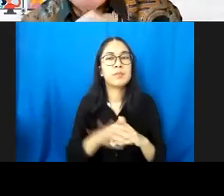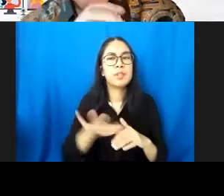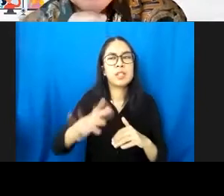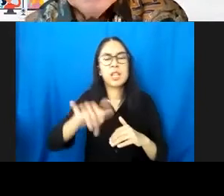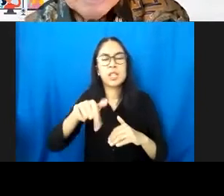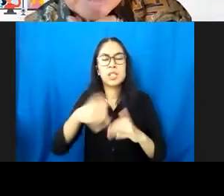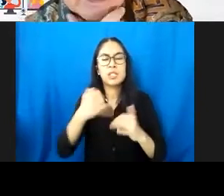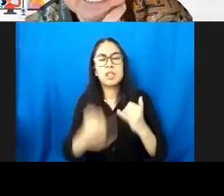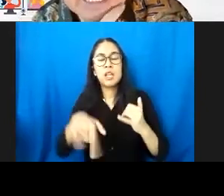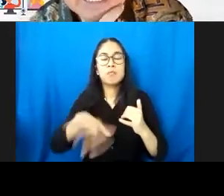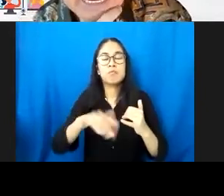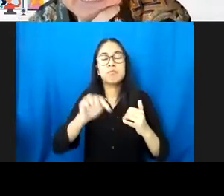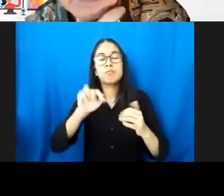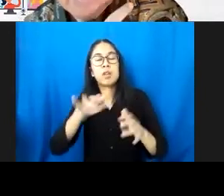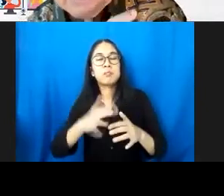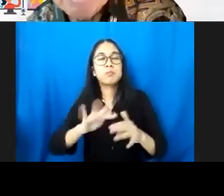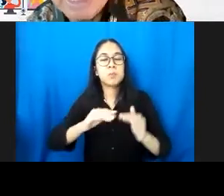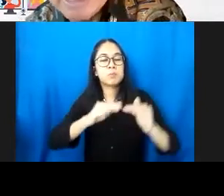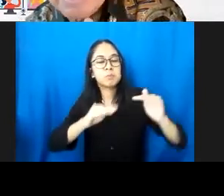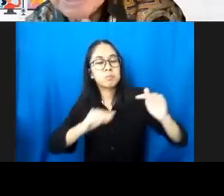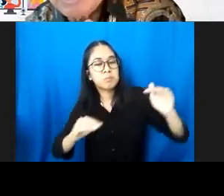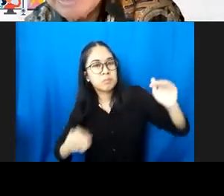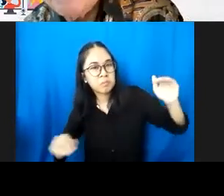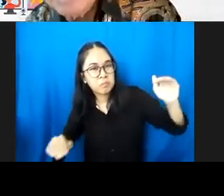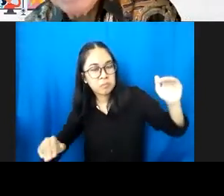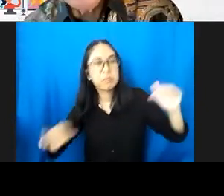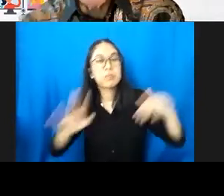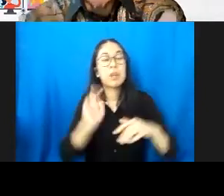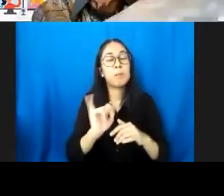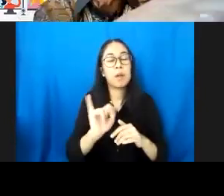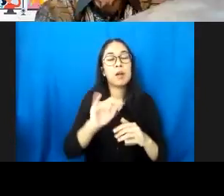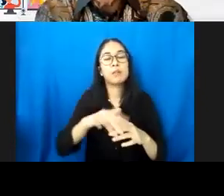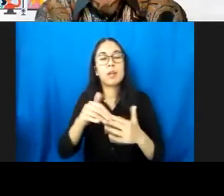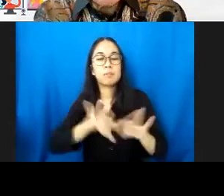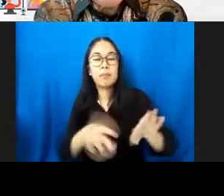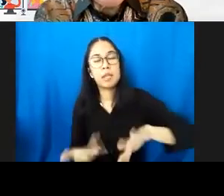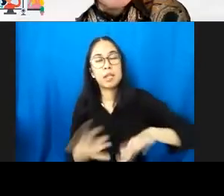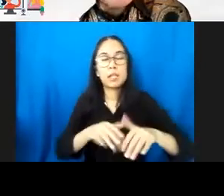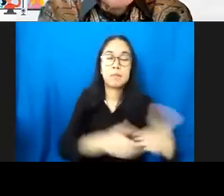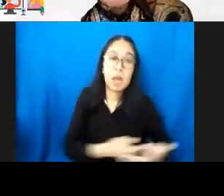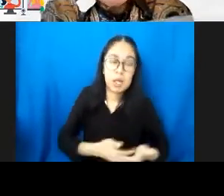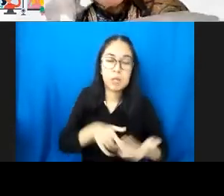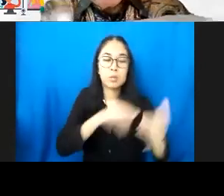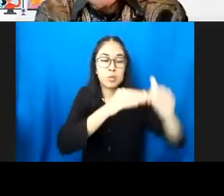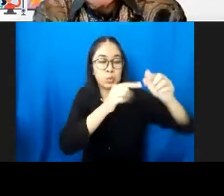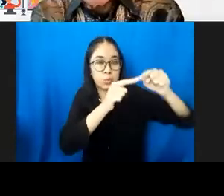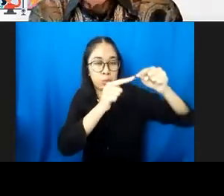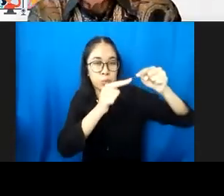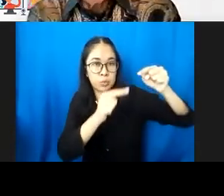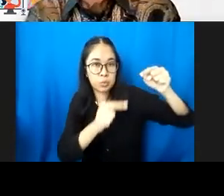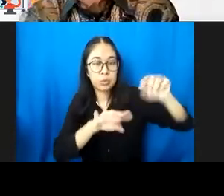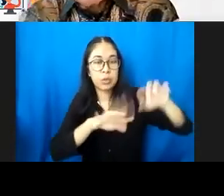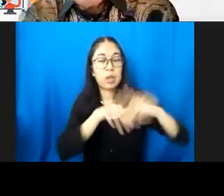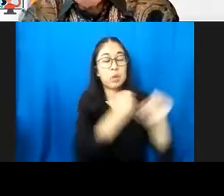-sendat turunnya. Nah, kalau kita lihat, angka kematian bayi demikian juga, turun dasar dulu ya, pada tahun 90-an sampai